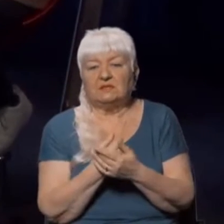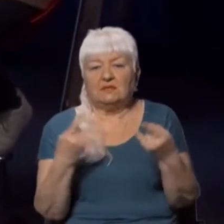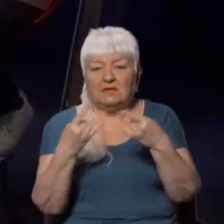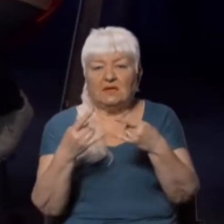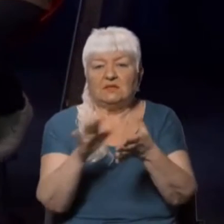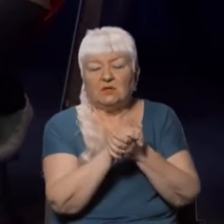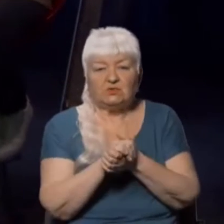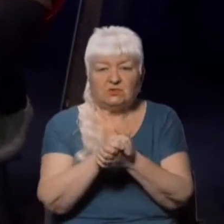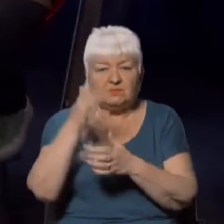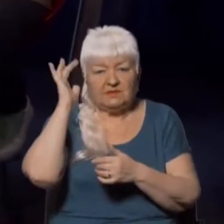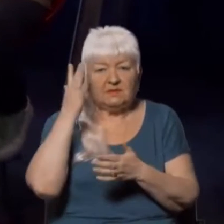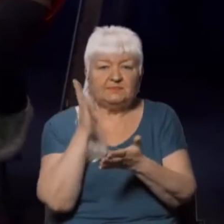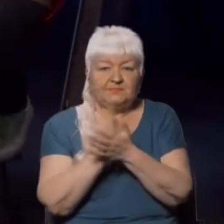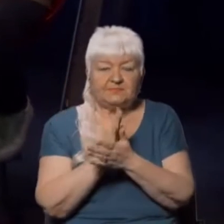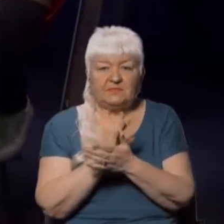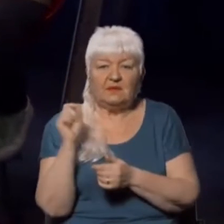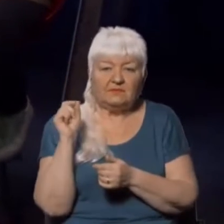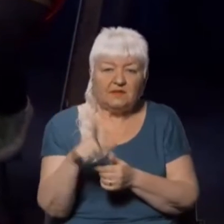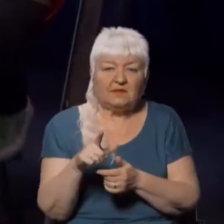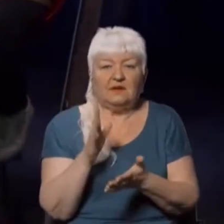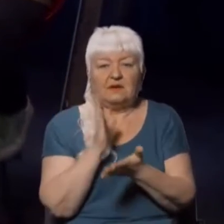телеграм-канал, інстаграм і є сайт «Суспільний Крим».